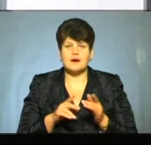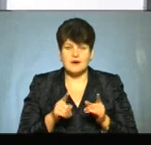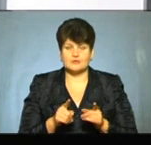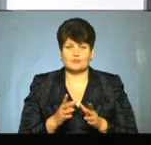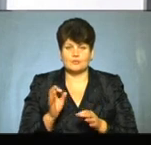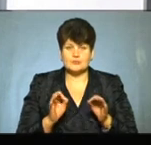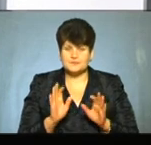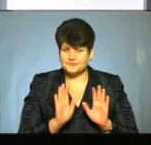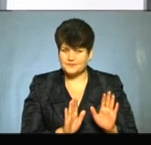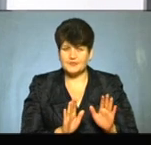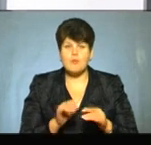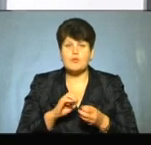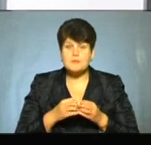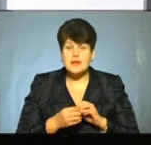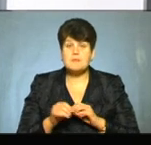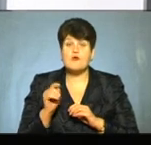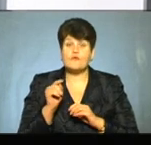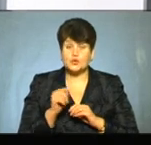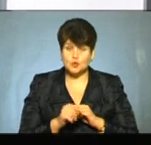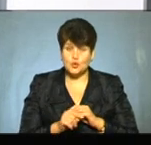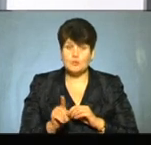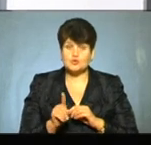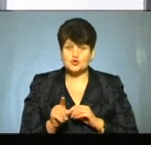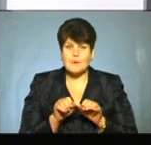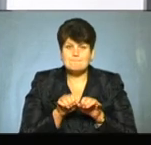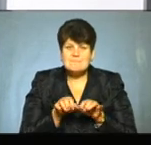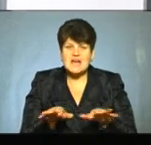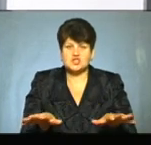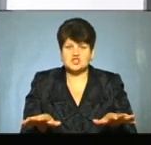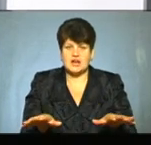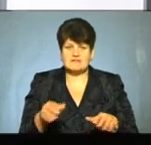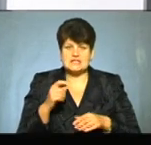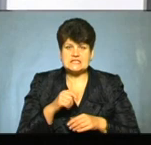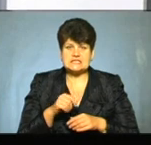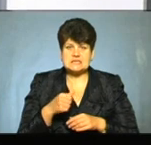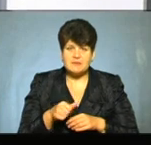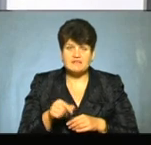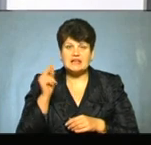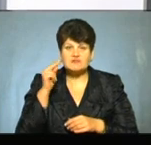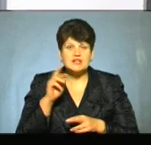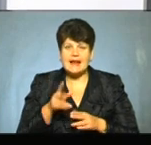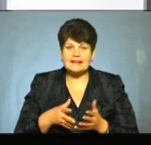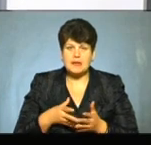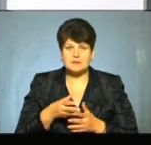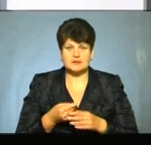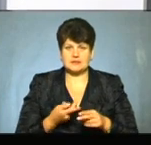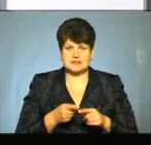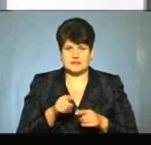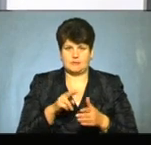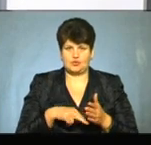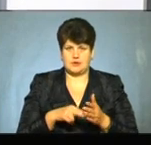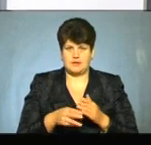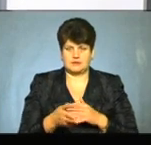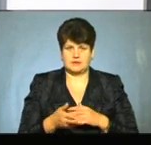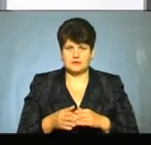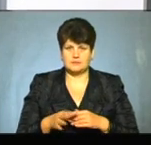такій частках поступає. Проблема в тому, що мережеві заправки навчилися, як не сплачувати цей акциз, цих 5%